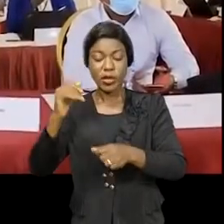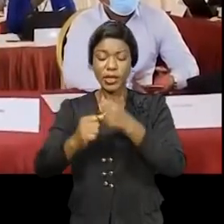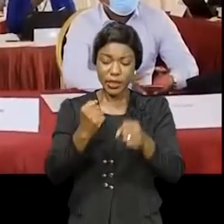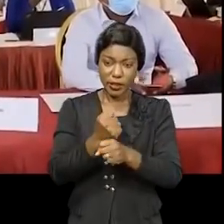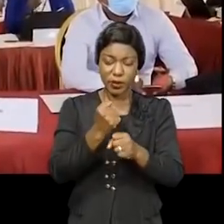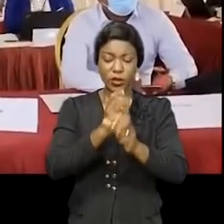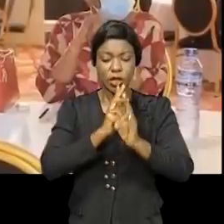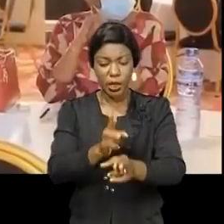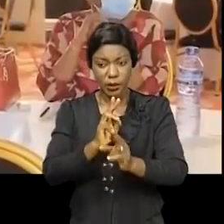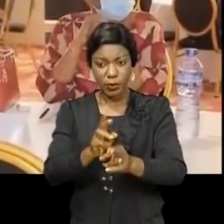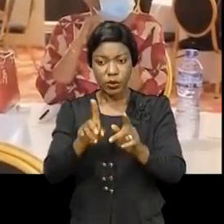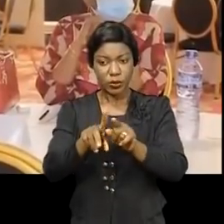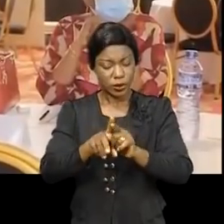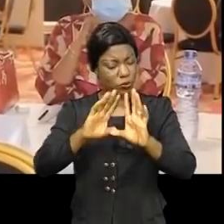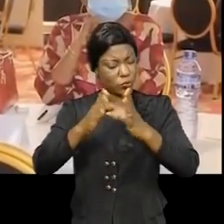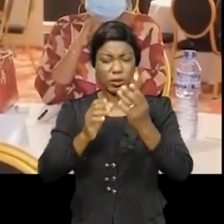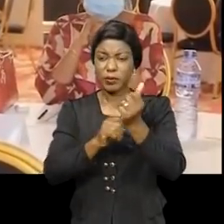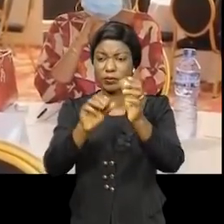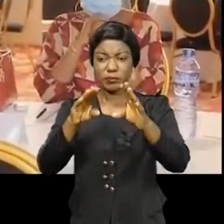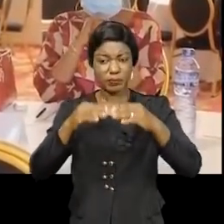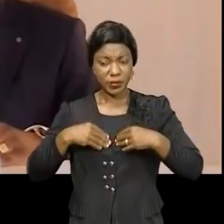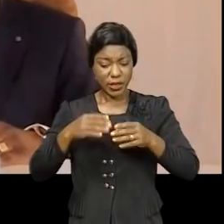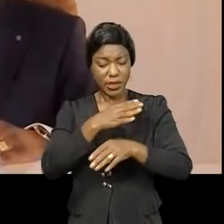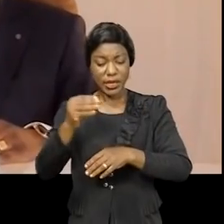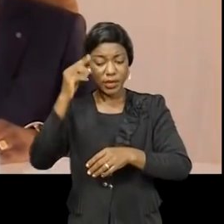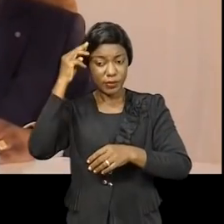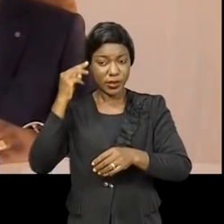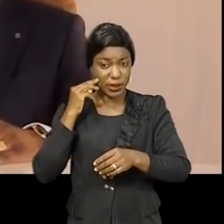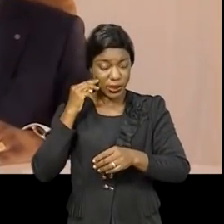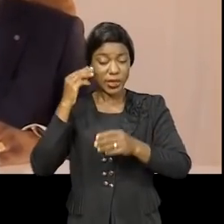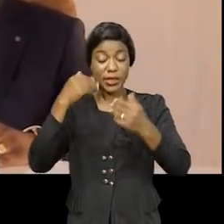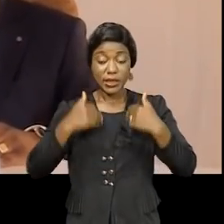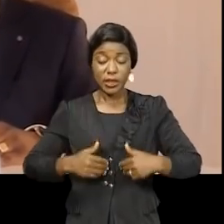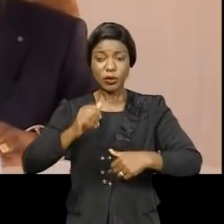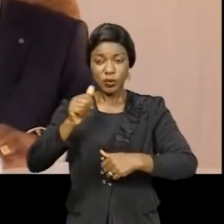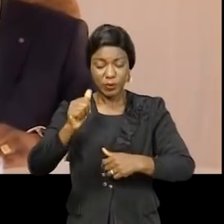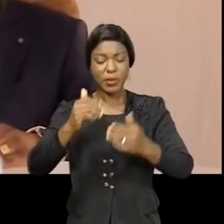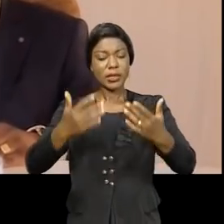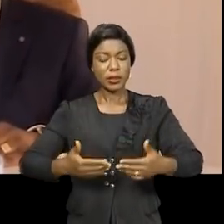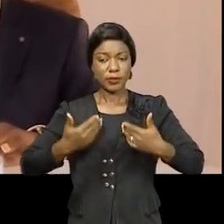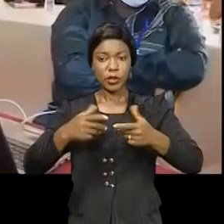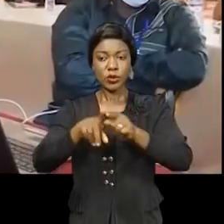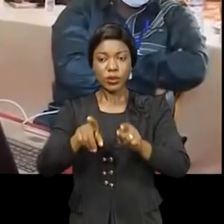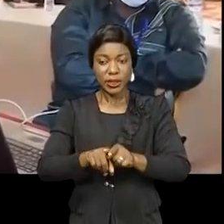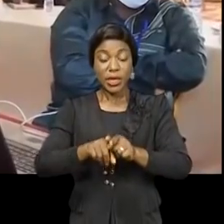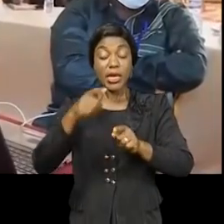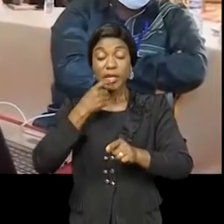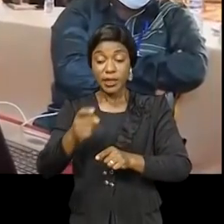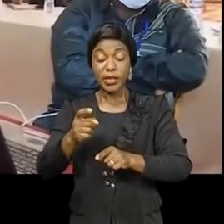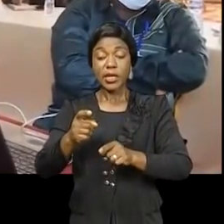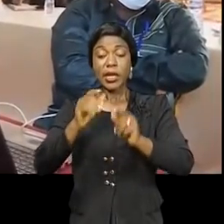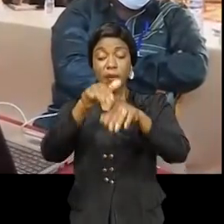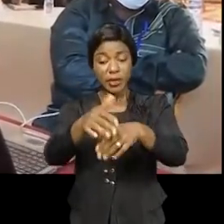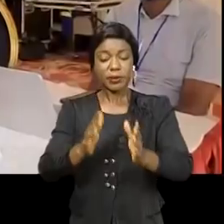le rapport a été salué par le ministre de la Santé publique qui a par la même occasion apprécié l'engagement de participants pour leur effort